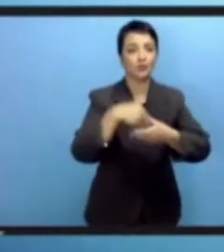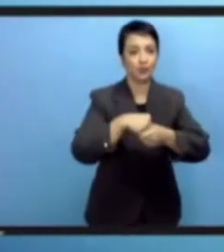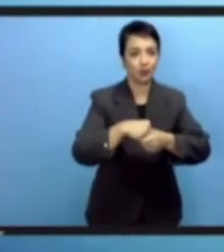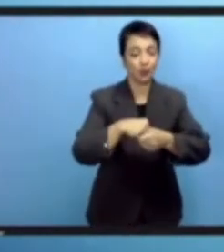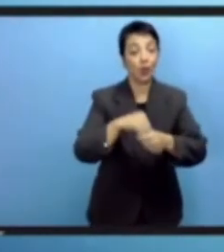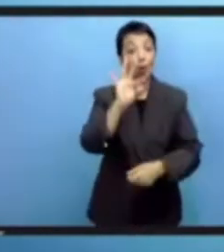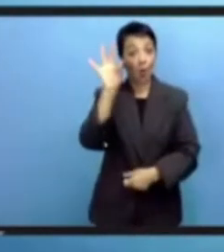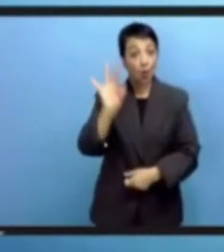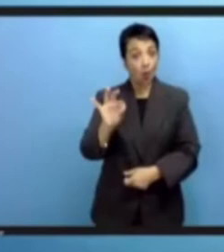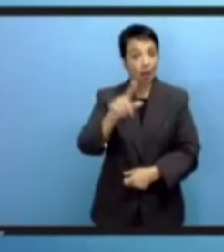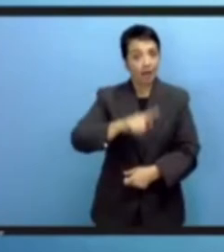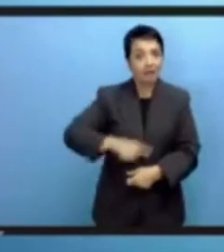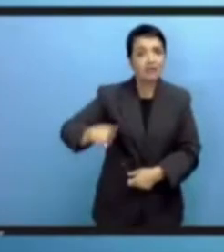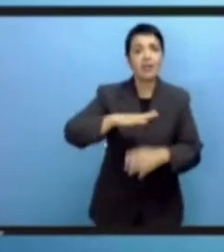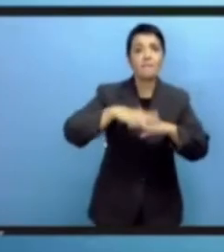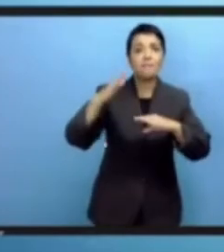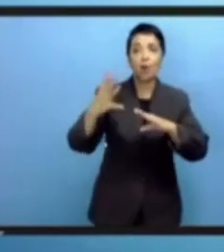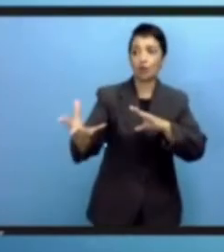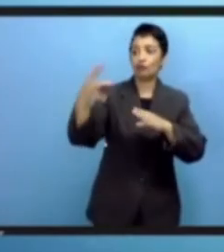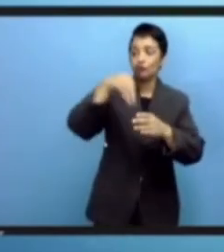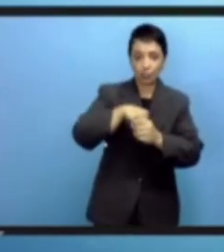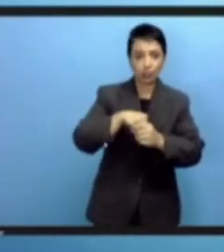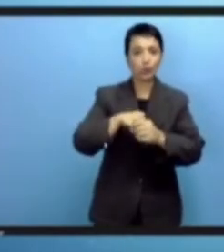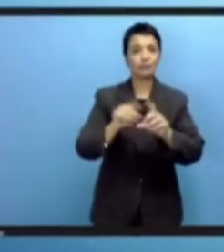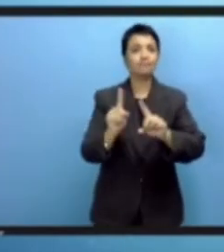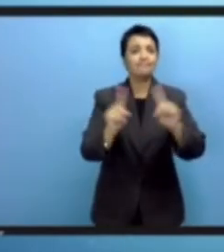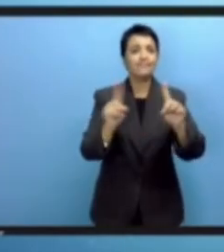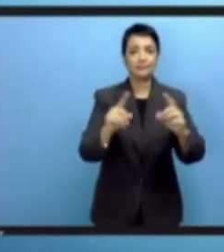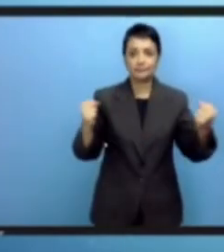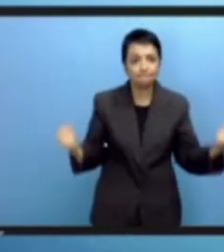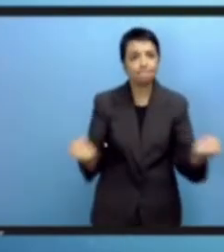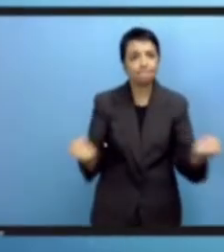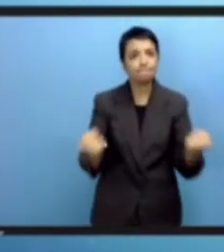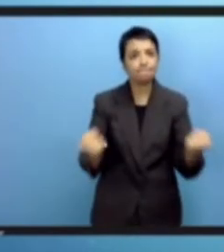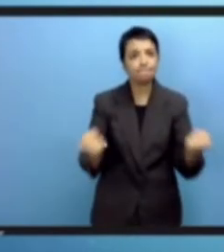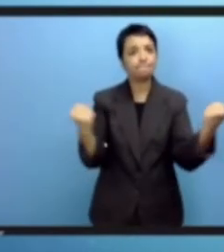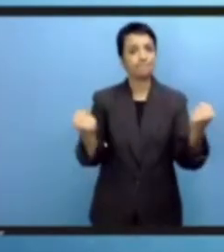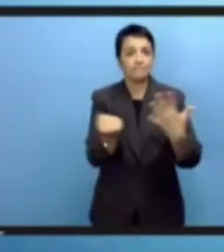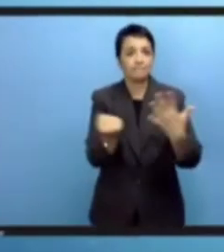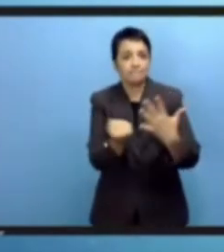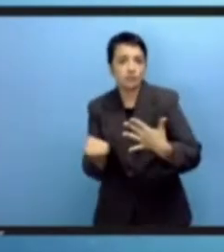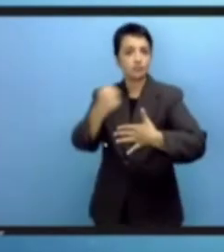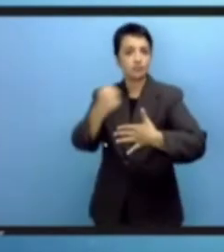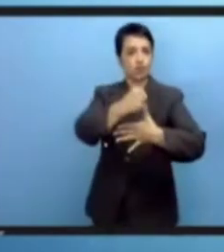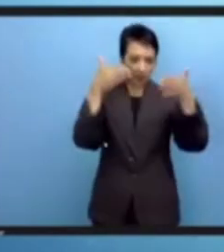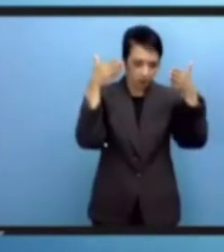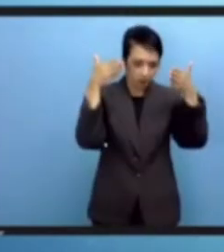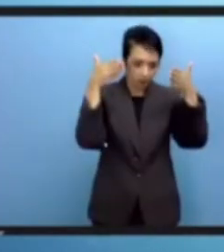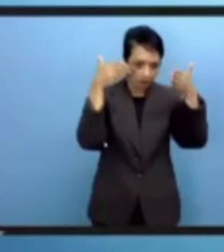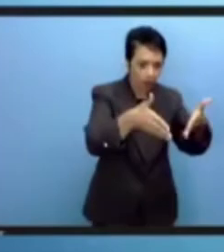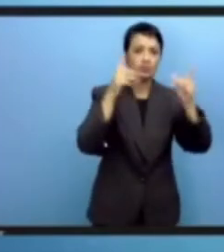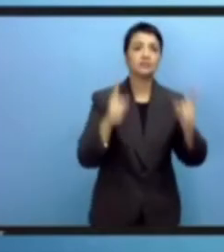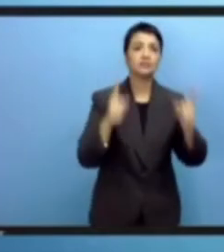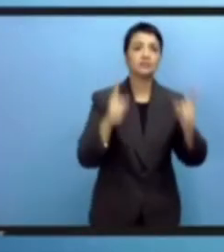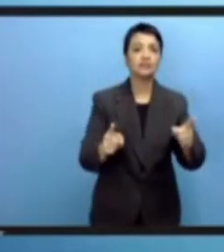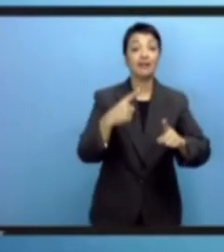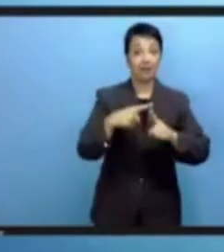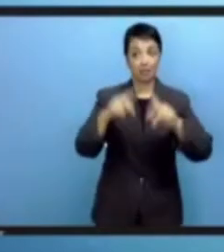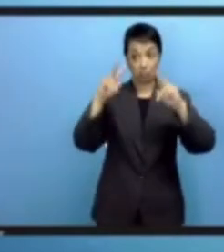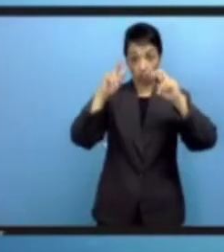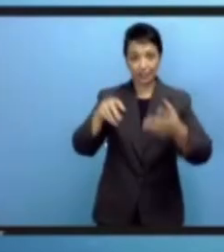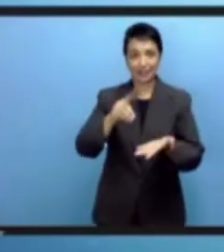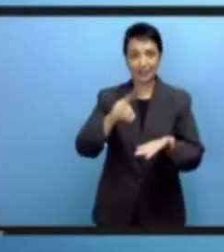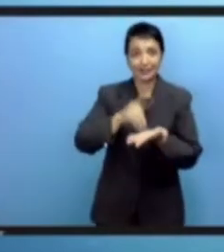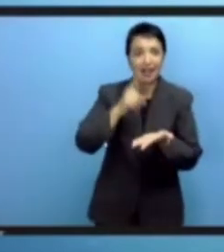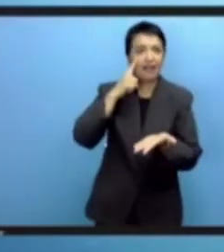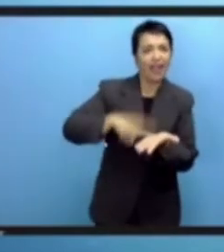الوثيقة ولكن يشارك فيها تشارك فيها الجامعات والقطاع الخاص وقطاع التكنولوجيا والمجتمع